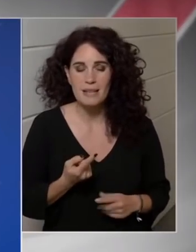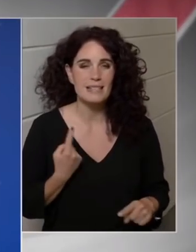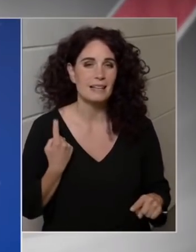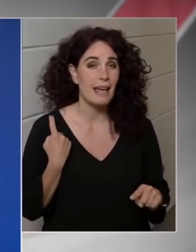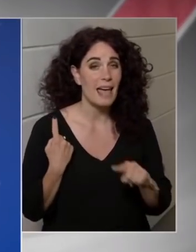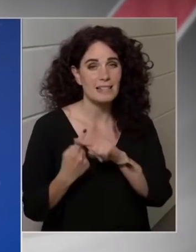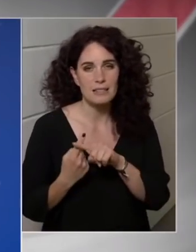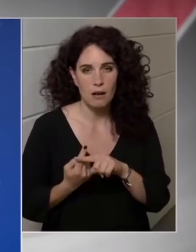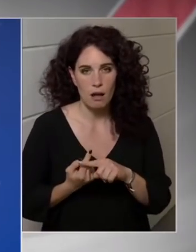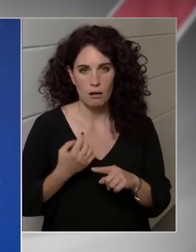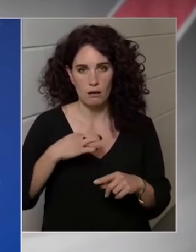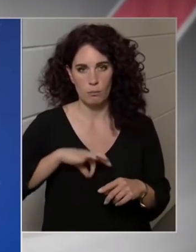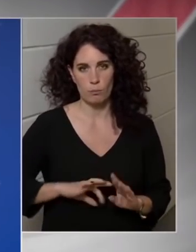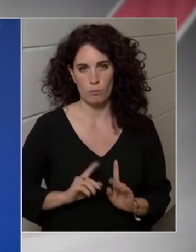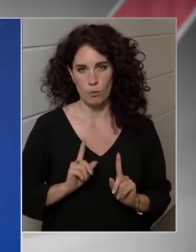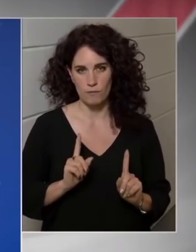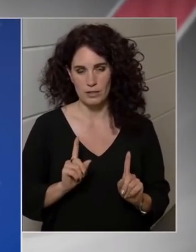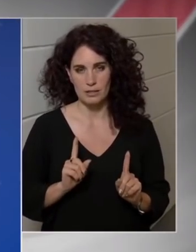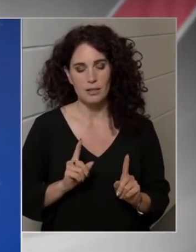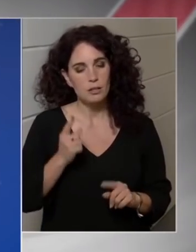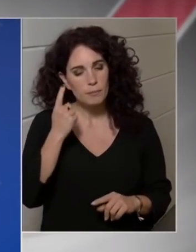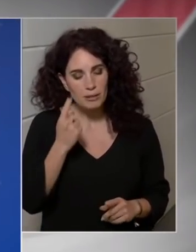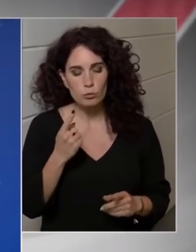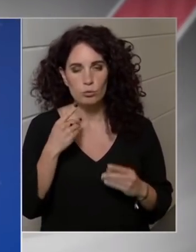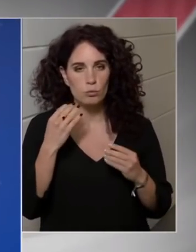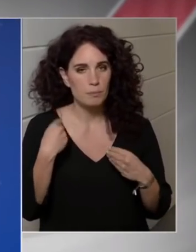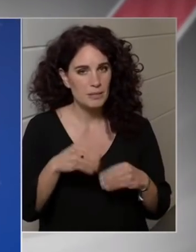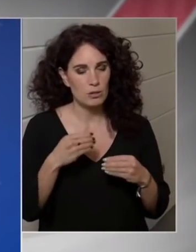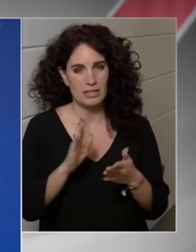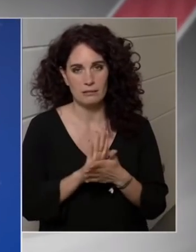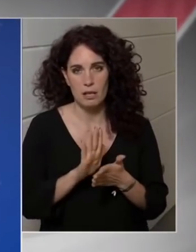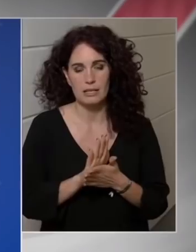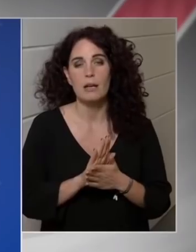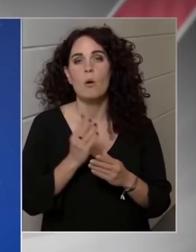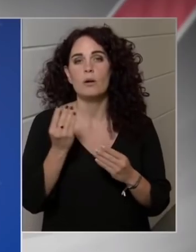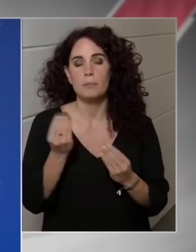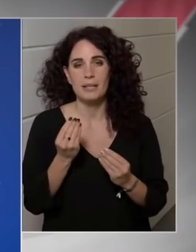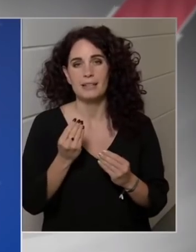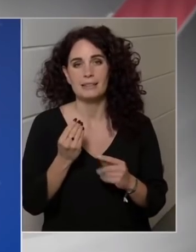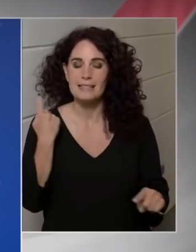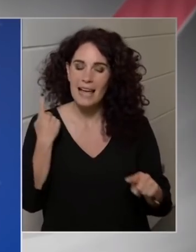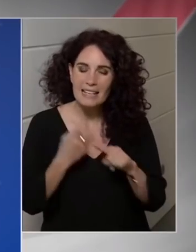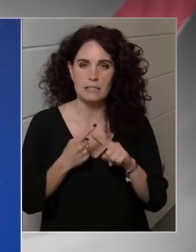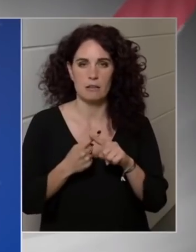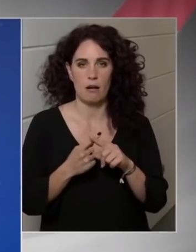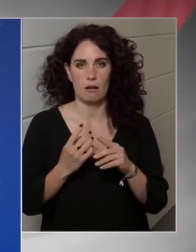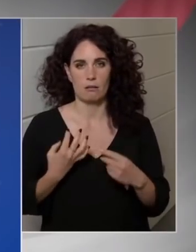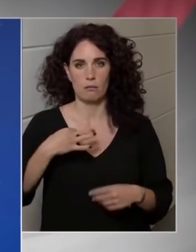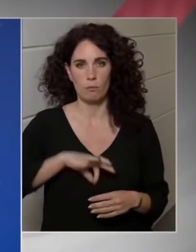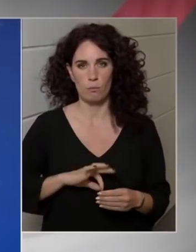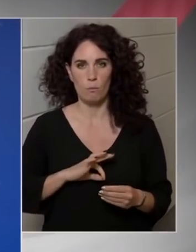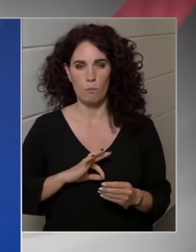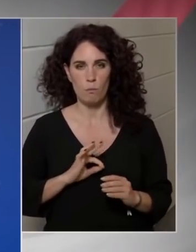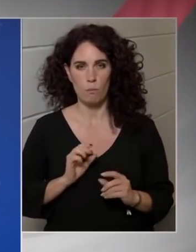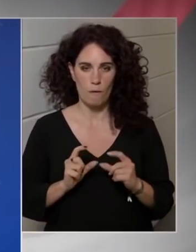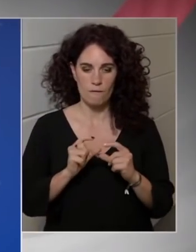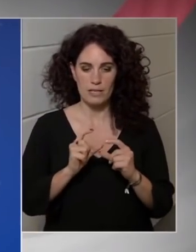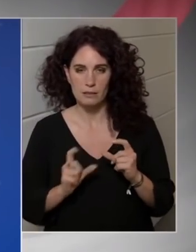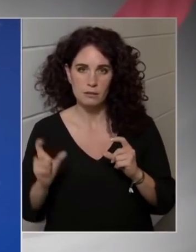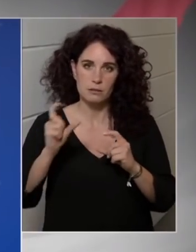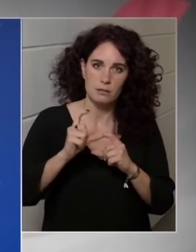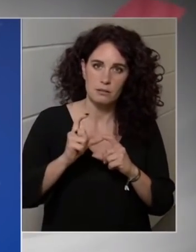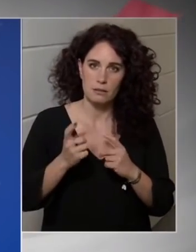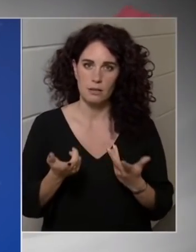esetben be tudjuk bizonyítani azt, hogy mitől extra profit ez a kérdéskör. Az pedig az ő